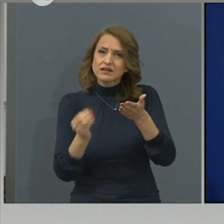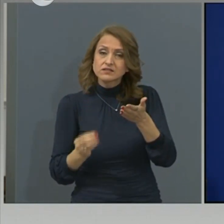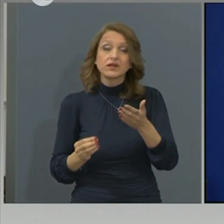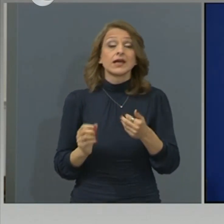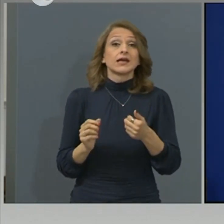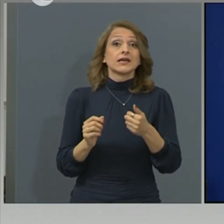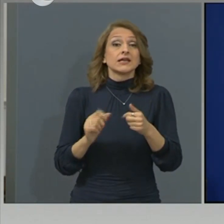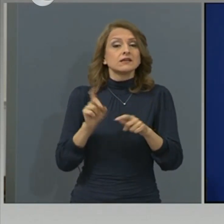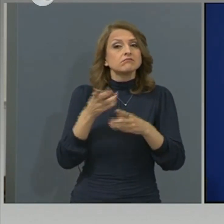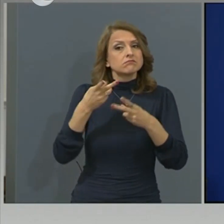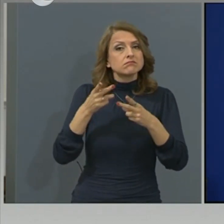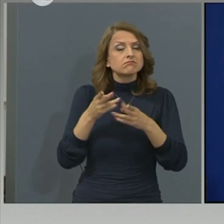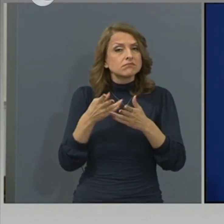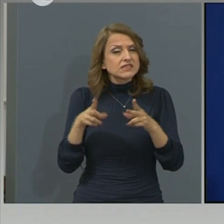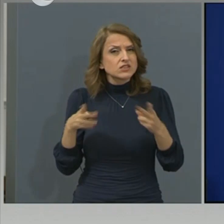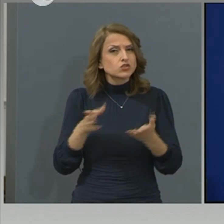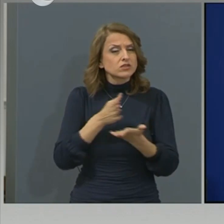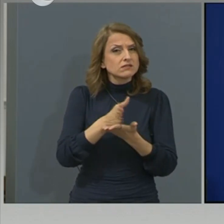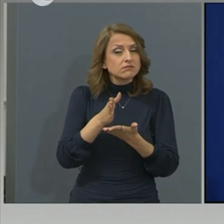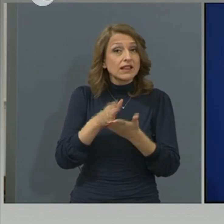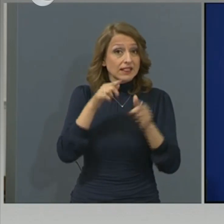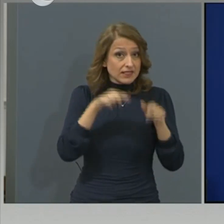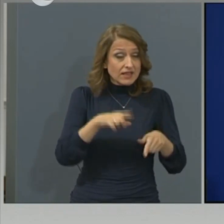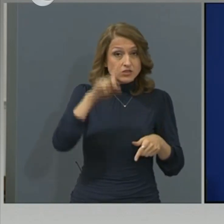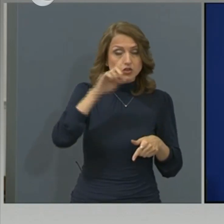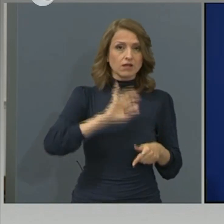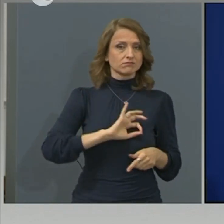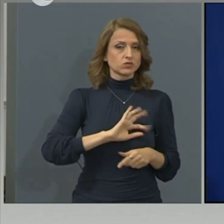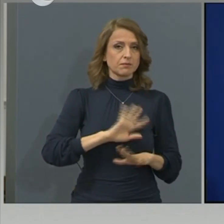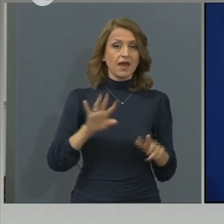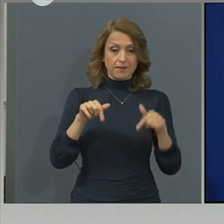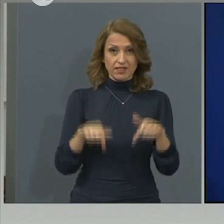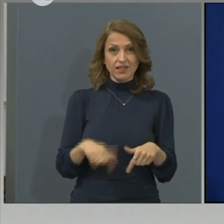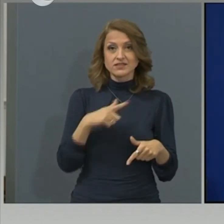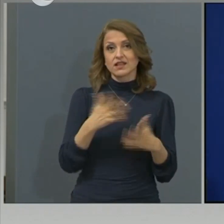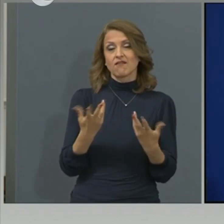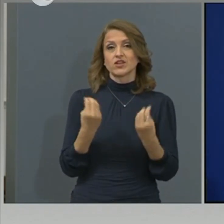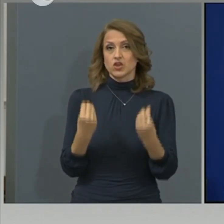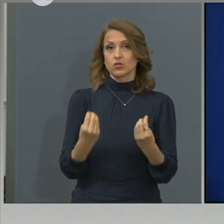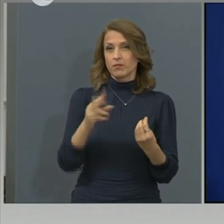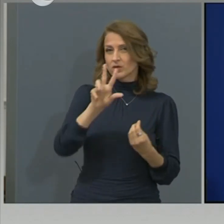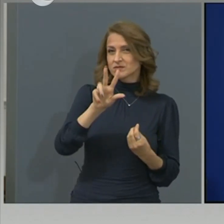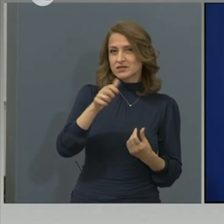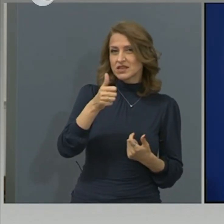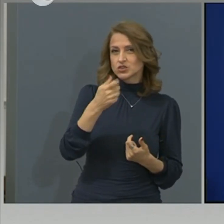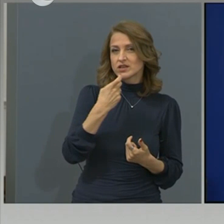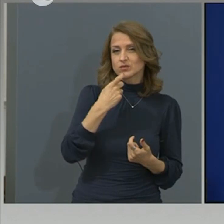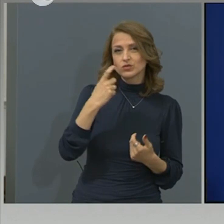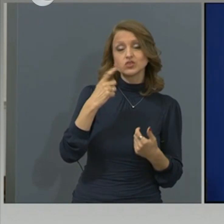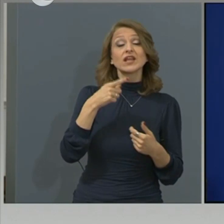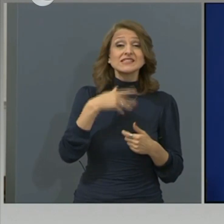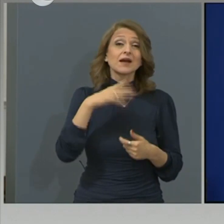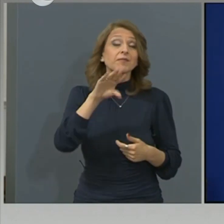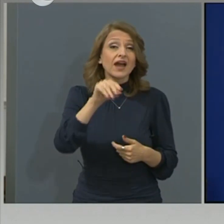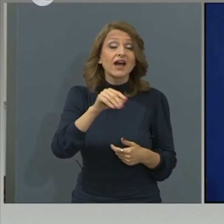Симптоматични средства. Тази жена я извадихме и днеска е в добро състояние. И дори искам да кажа на близките на